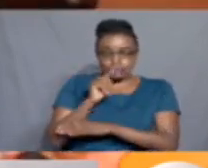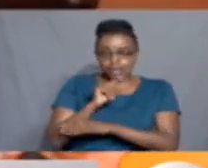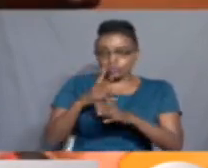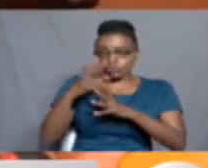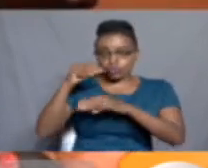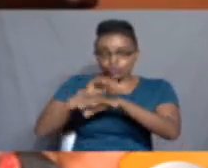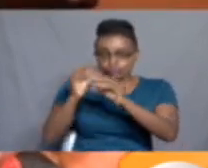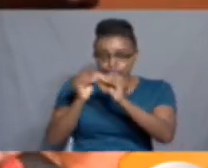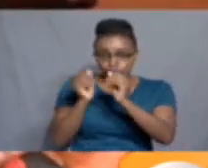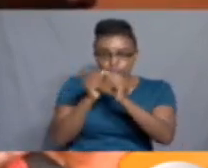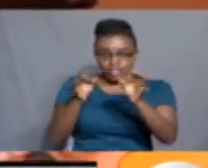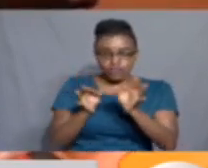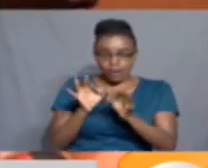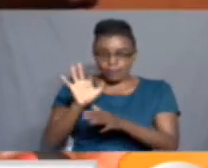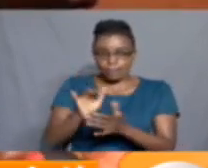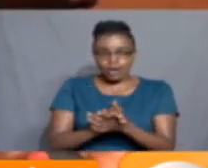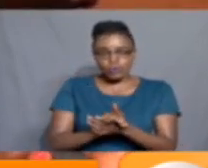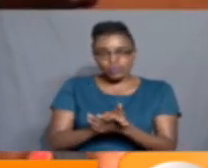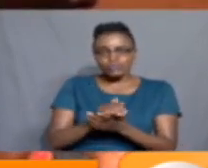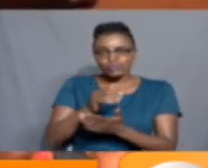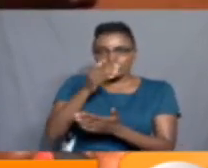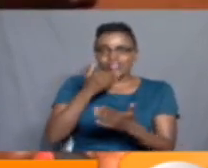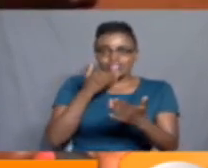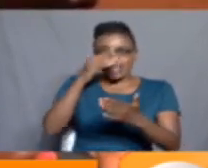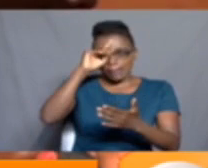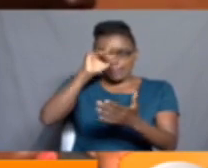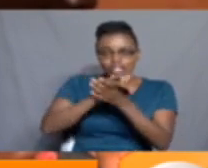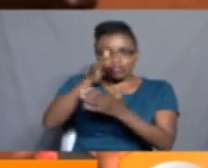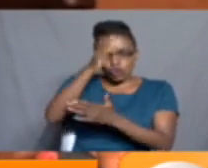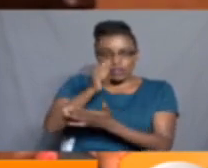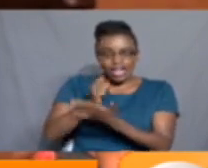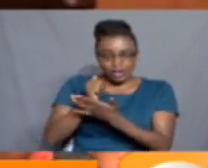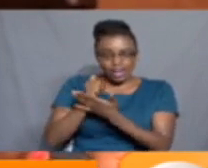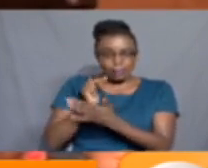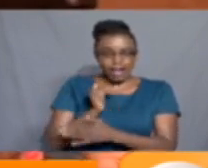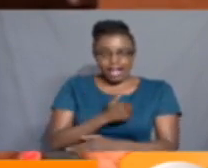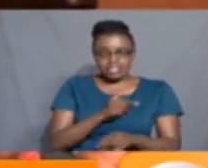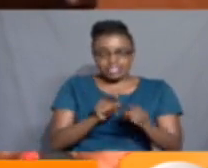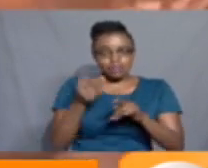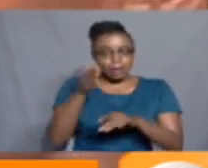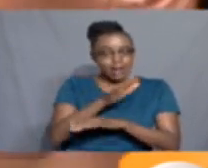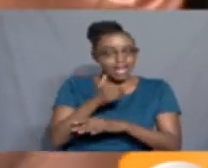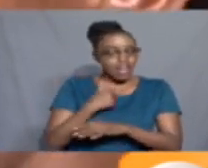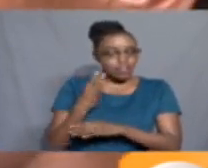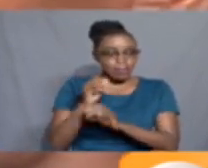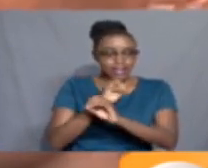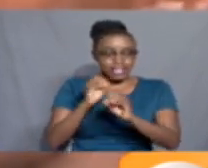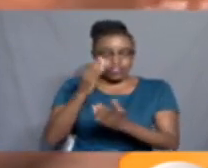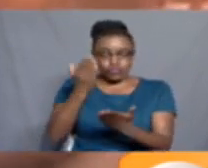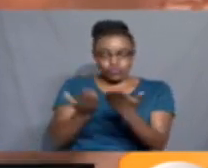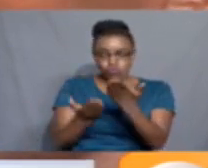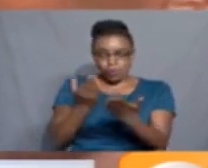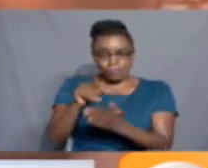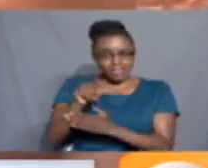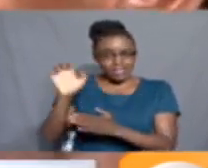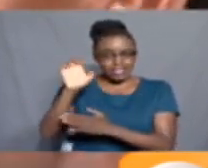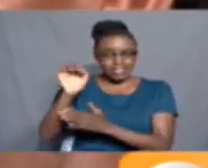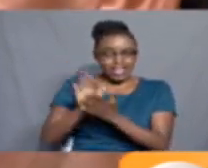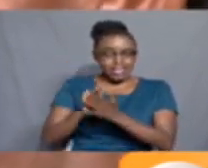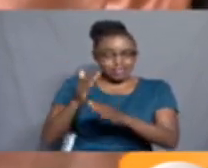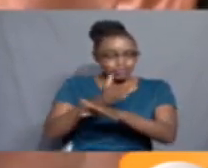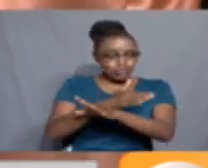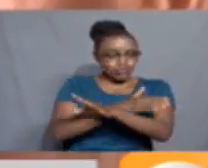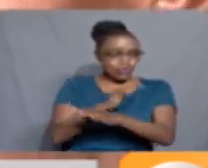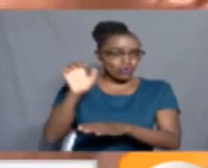Tunamini tuku wa mungu atatuezesha tuende na atatuezesha turudi kwa sababu wakuna pesa Kilinganisha hii ista na hizi